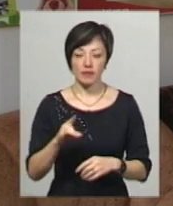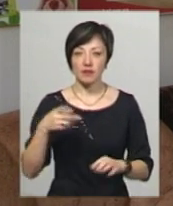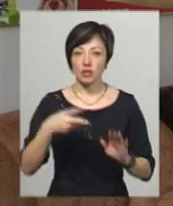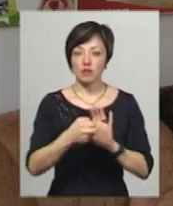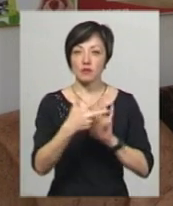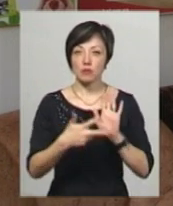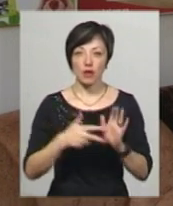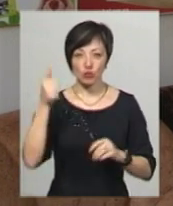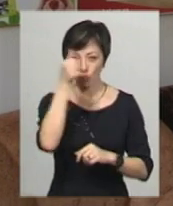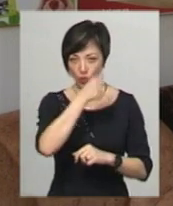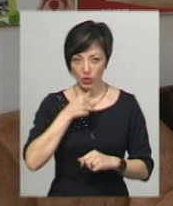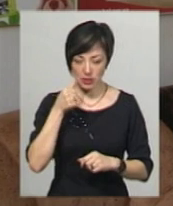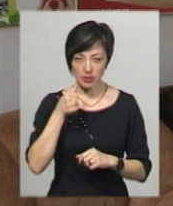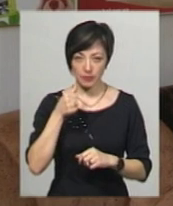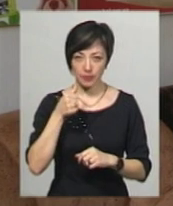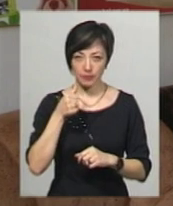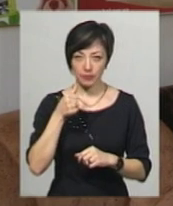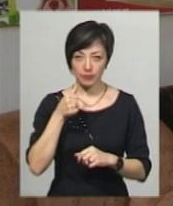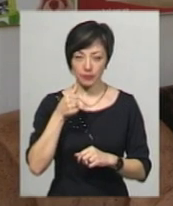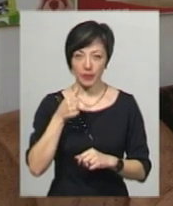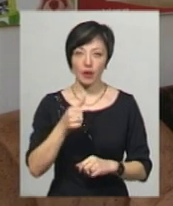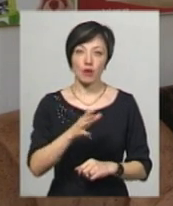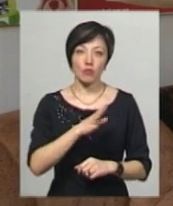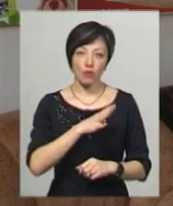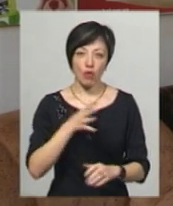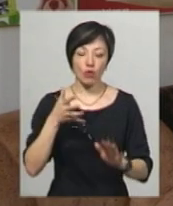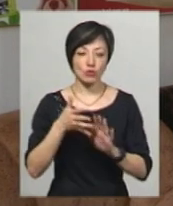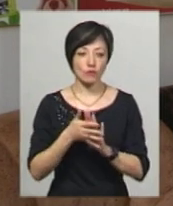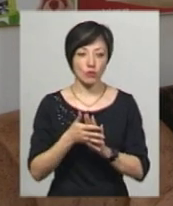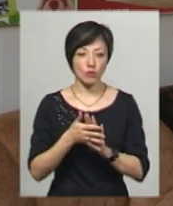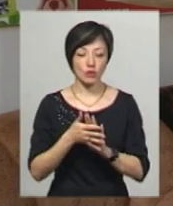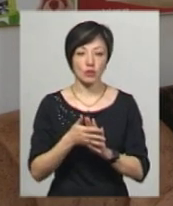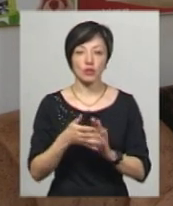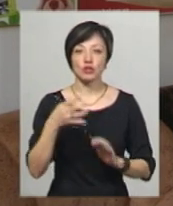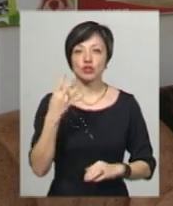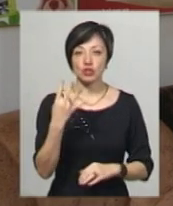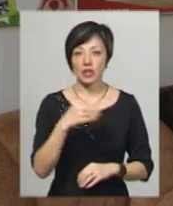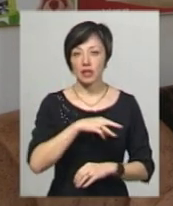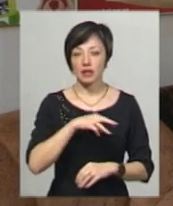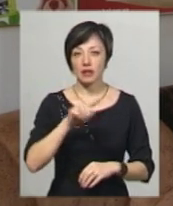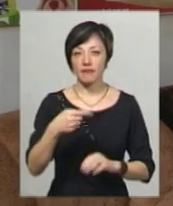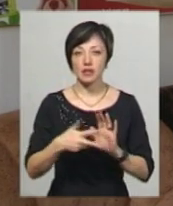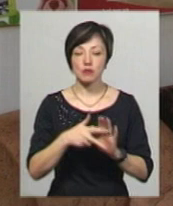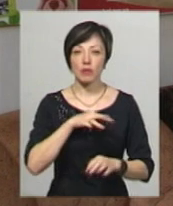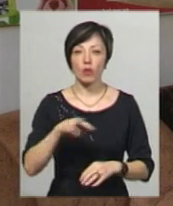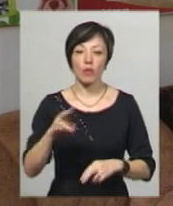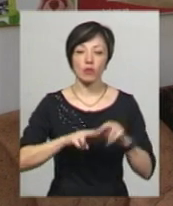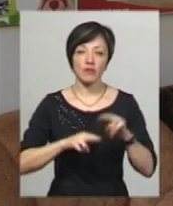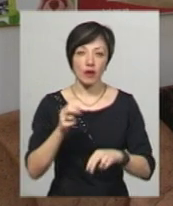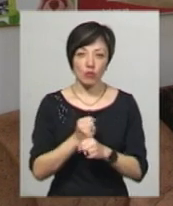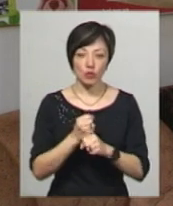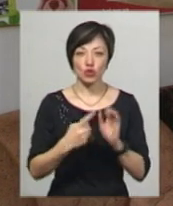2018 році було освоєно 4,8 мільйона гривень на будівельні роботи і